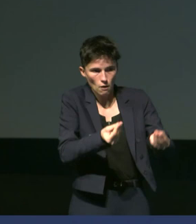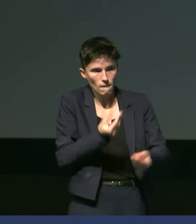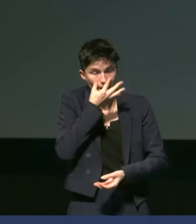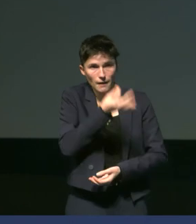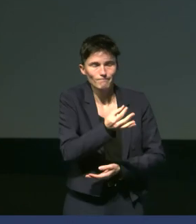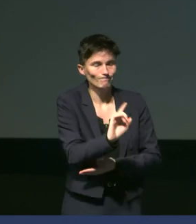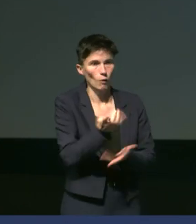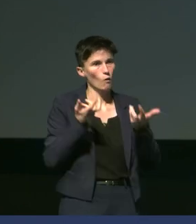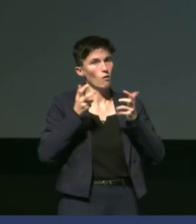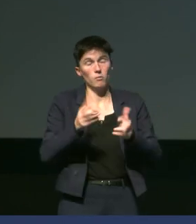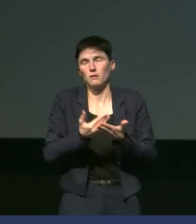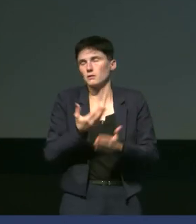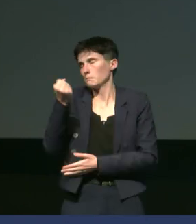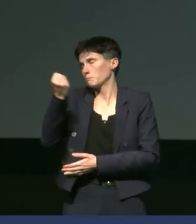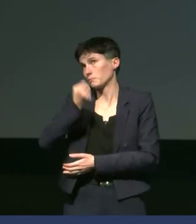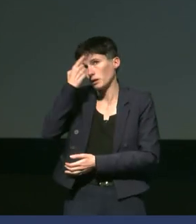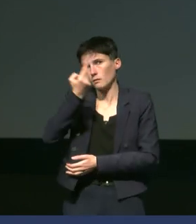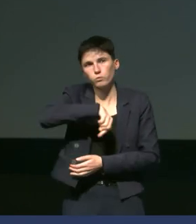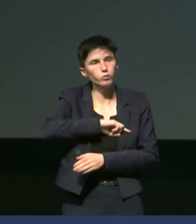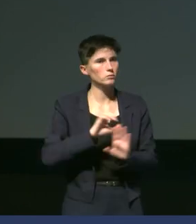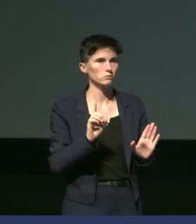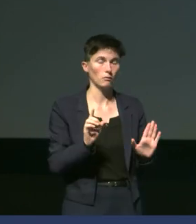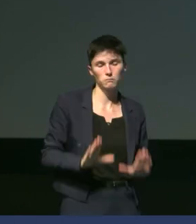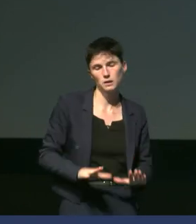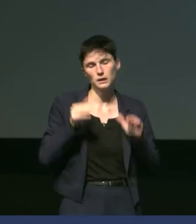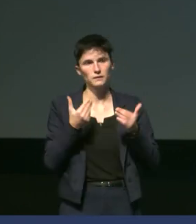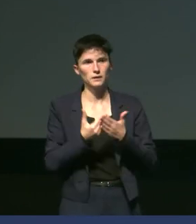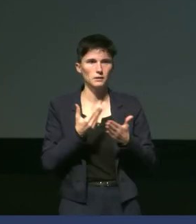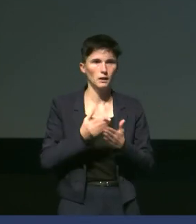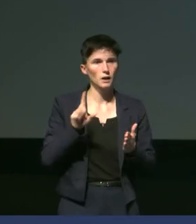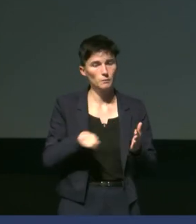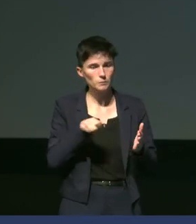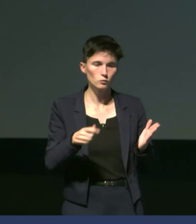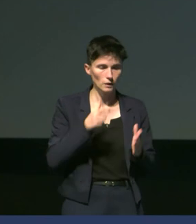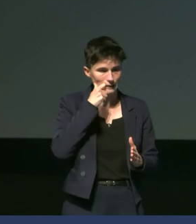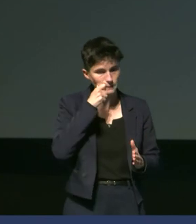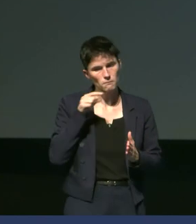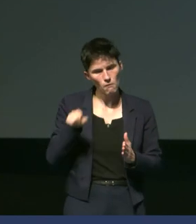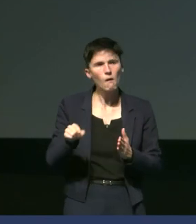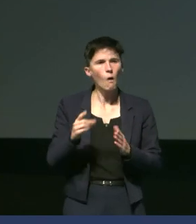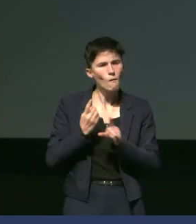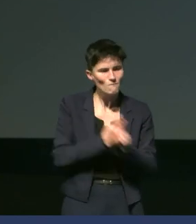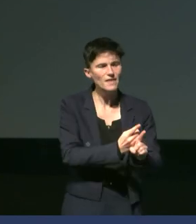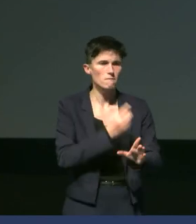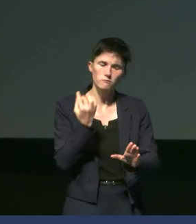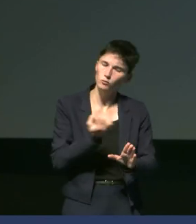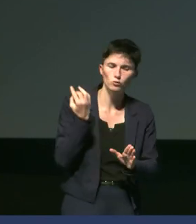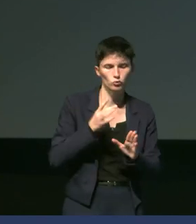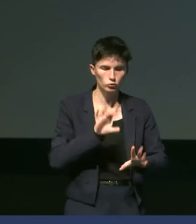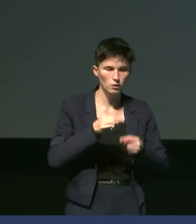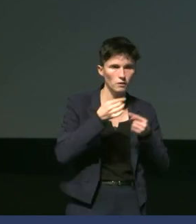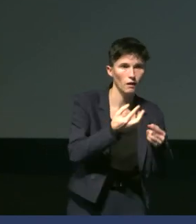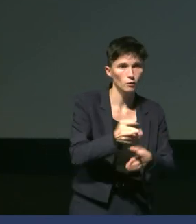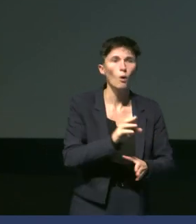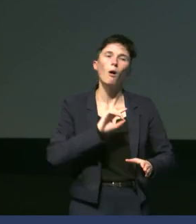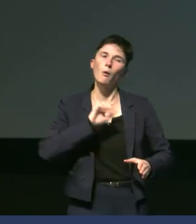le pire de ce qui peut arriver. Donc c'est vraiment quelque chose qu'on évite. Et on est sur des espèces qui sont particulièrement fidèles et qui reviennent. Donc elles vont se débattre, elles ne pas être